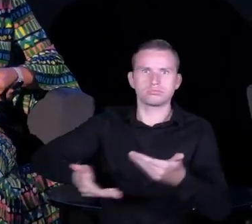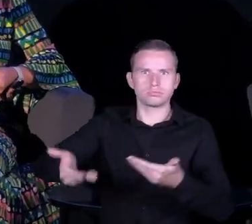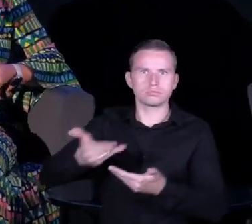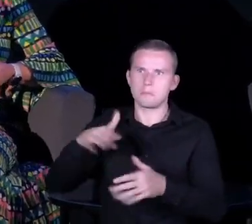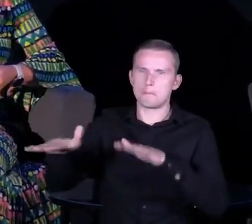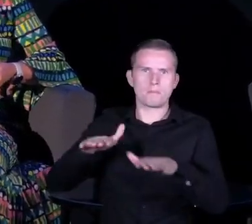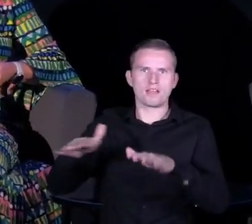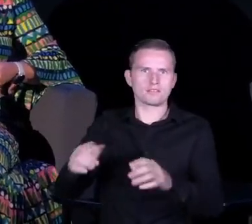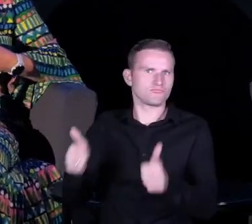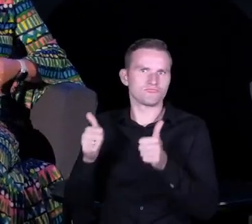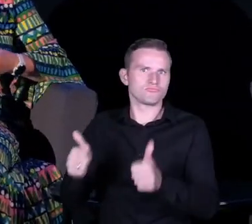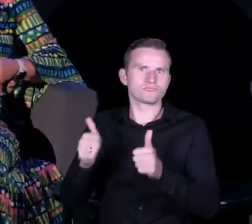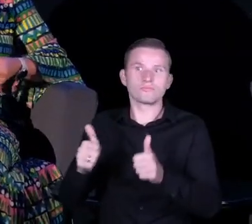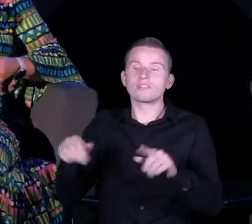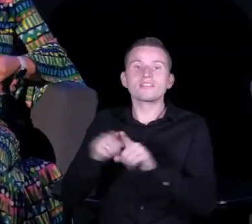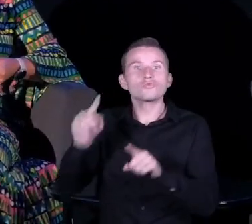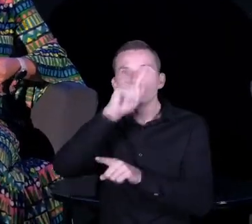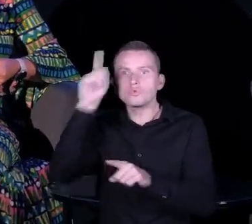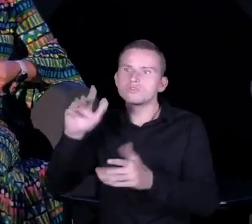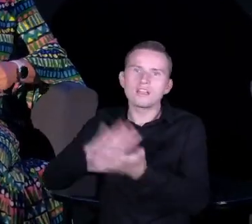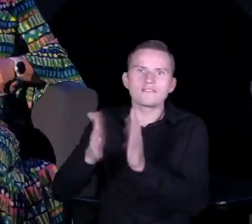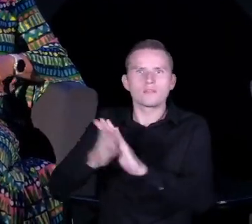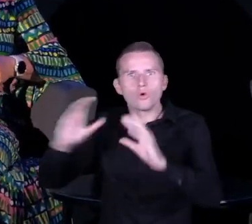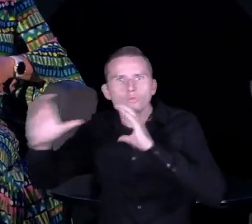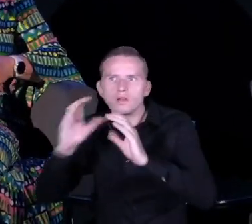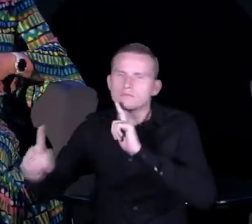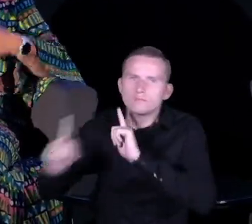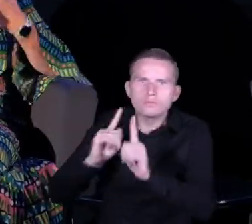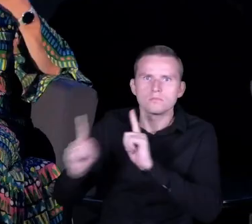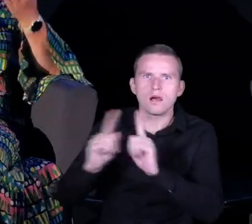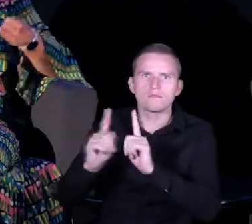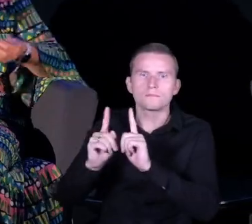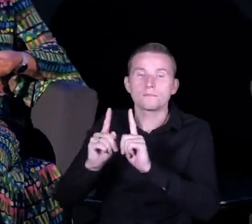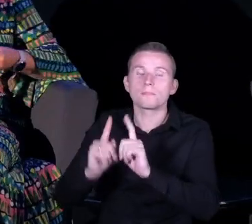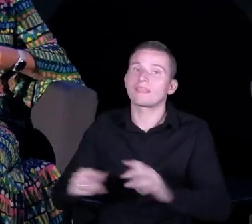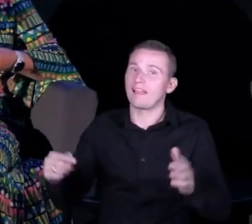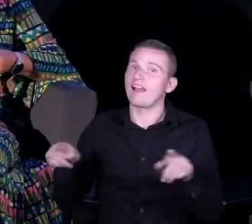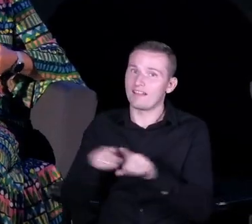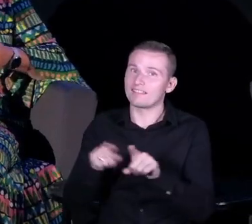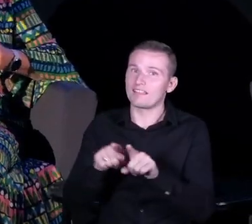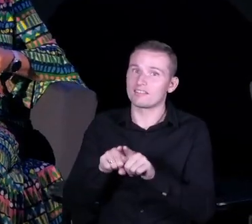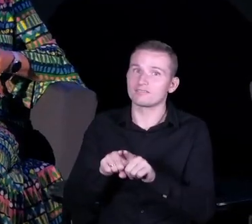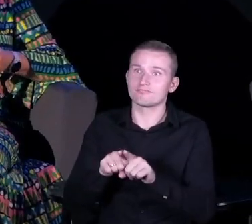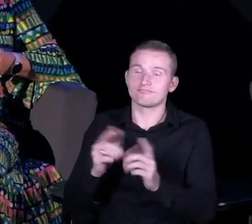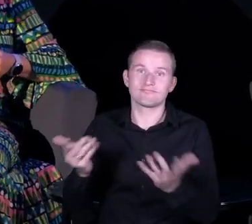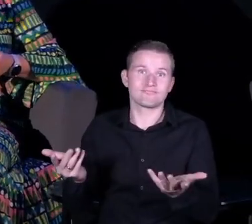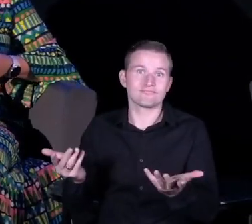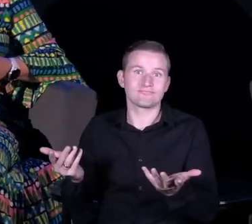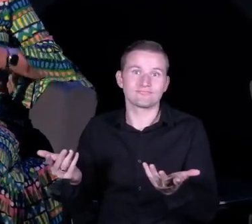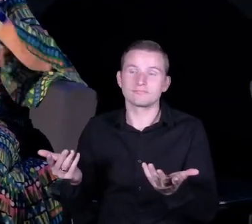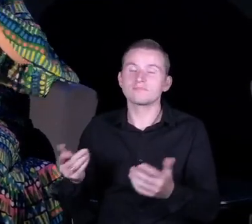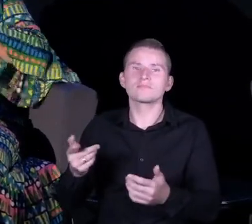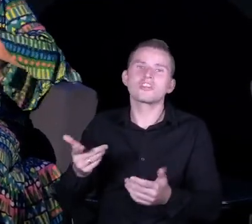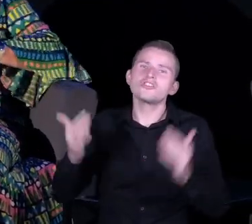miejscem, którym ludzie zaczynają ze sobą rozmawiać, a konsekwencją tego też jest to, że świadomie bądź